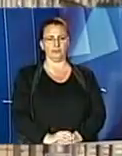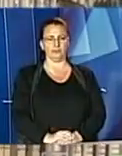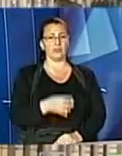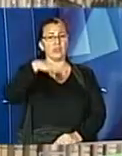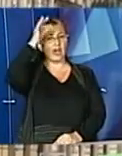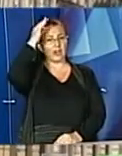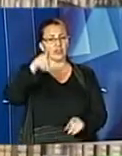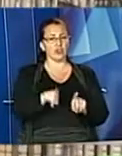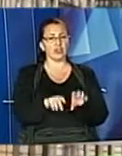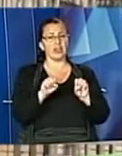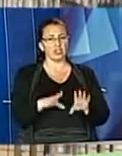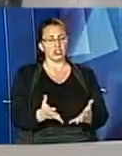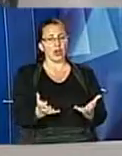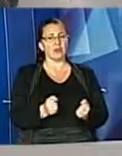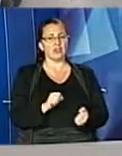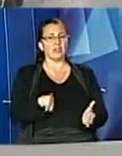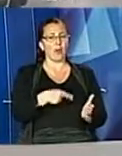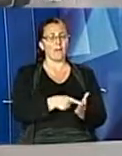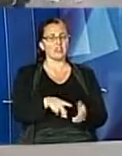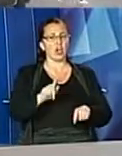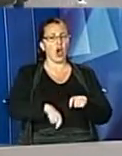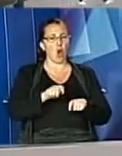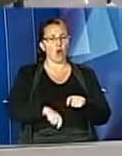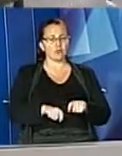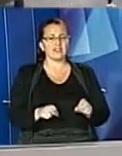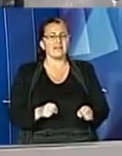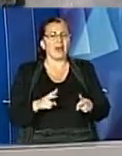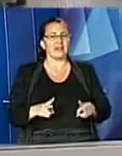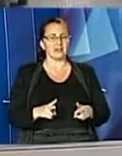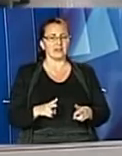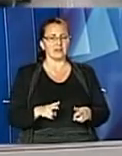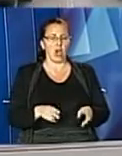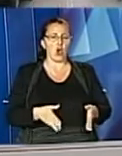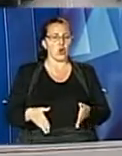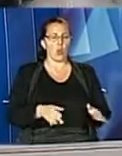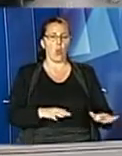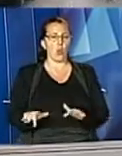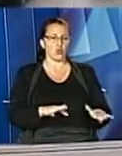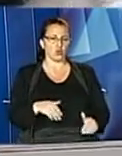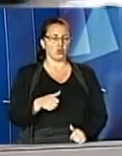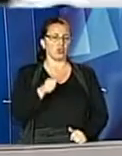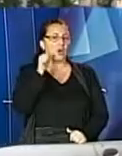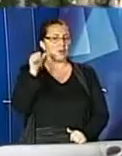Нагадаю, таке рішення охвалила міська комісія з безпеки дорожнього руху ще у грудні минулого року.